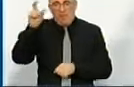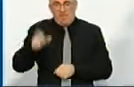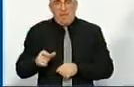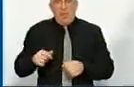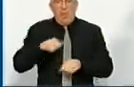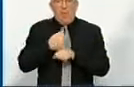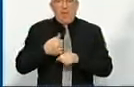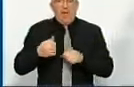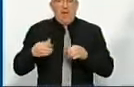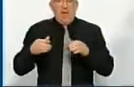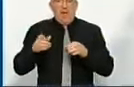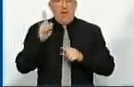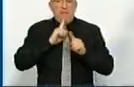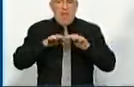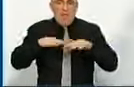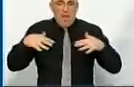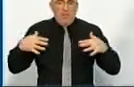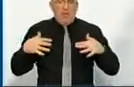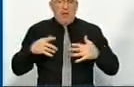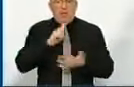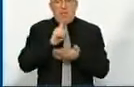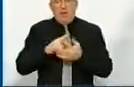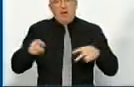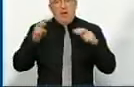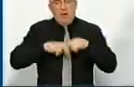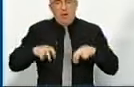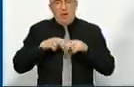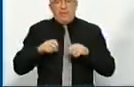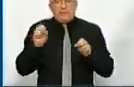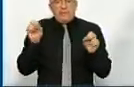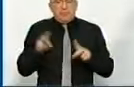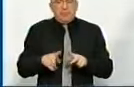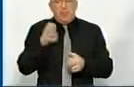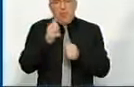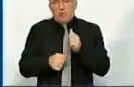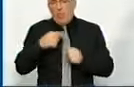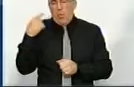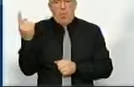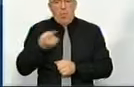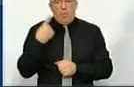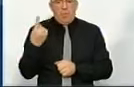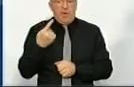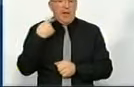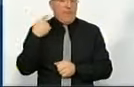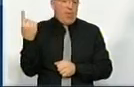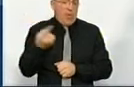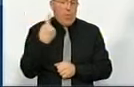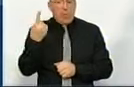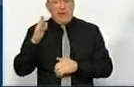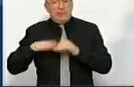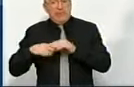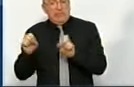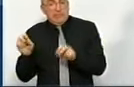парламенту. І ці всі питання мають розглядатися специфікою кожної області, тому що на Кировоградщині одна